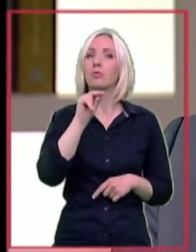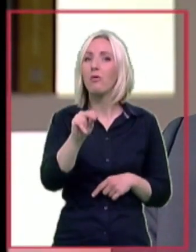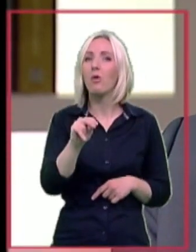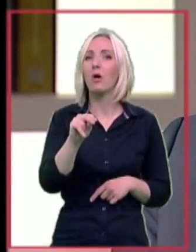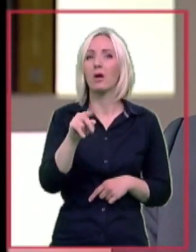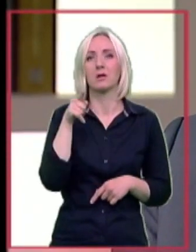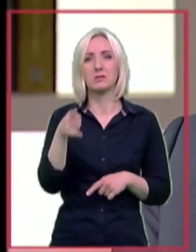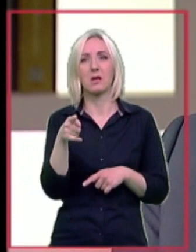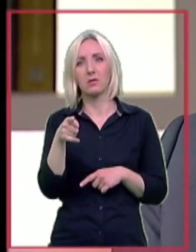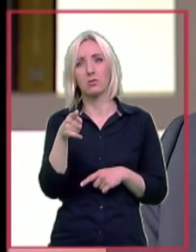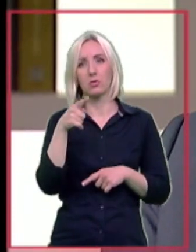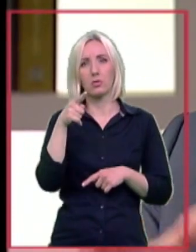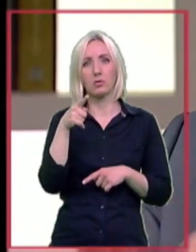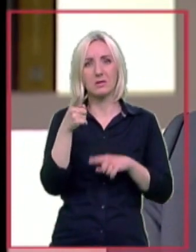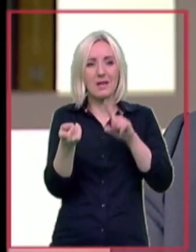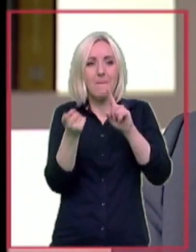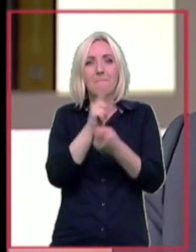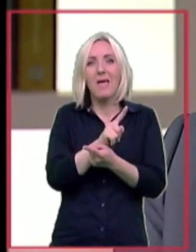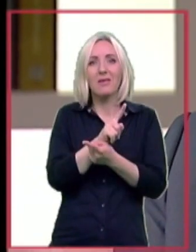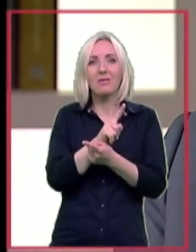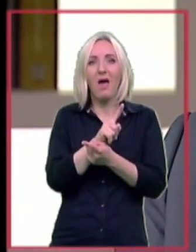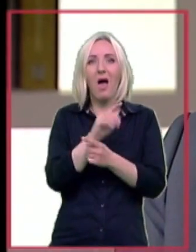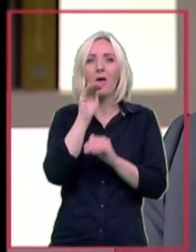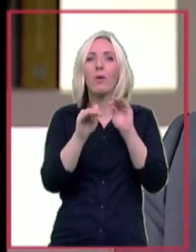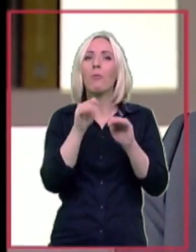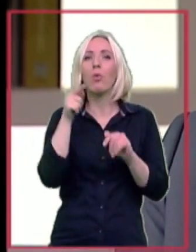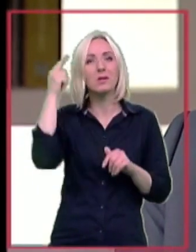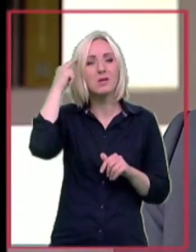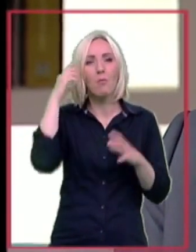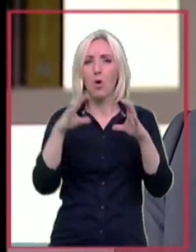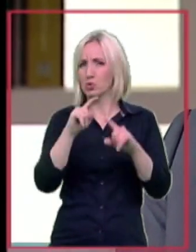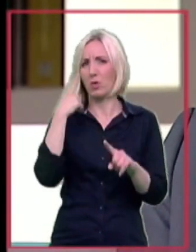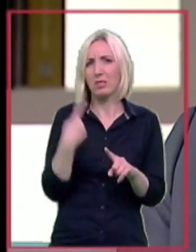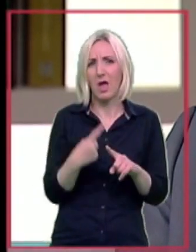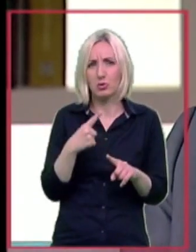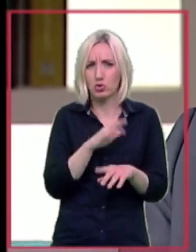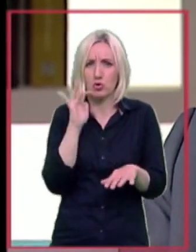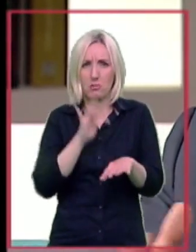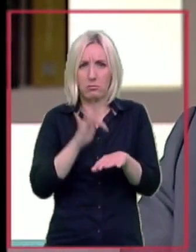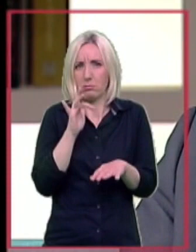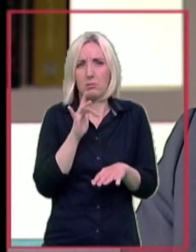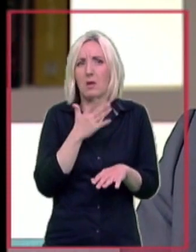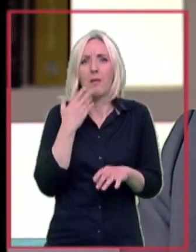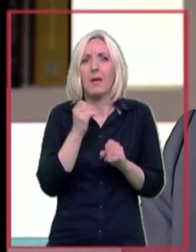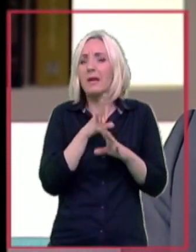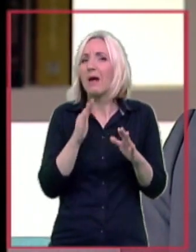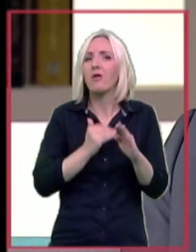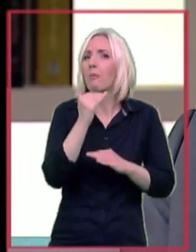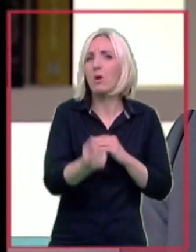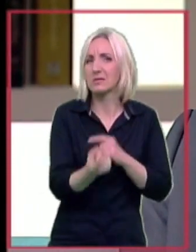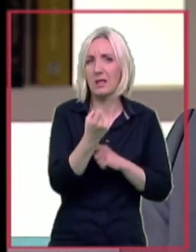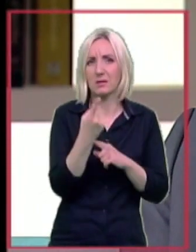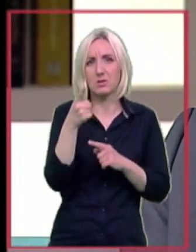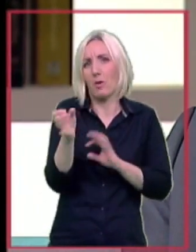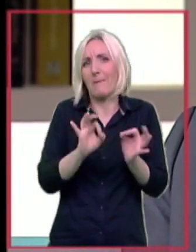menja, menja i i impulsiv mozga, što nije tačno. Stvarno nema nikakvih, tu nikakvih nuz efekata i posledice. bezbedne metoda.